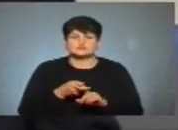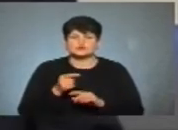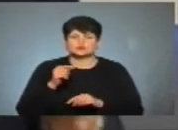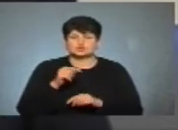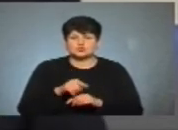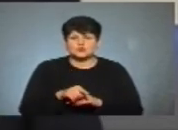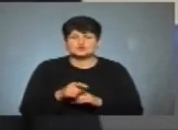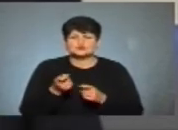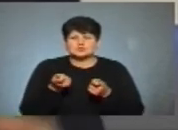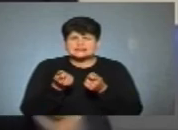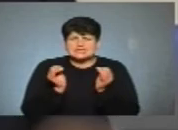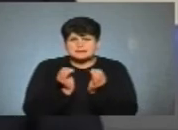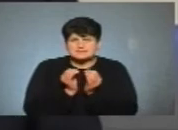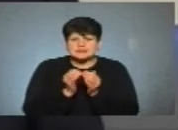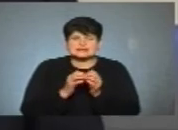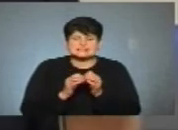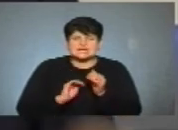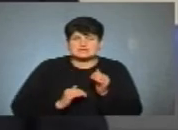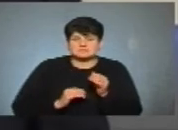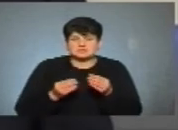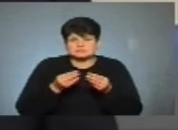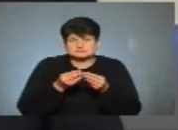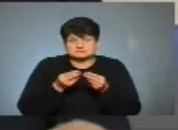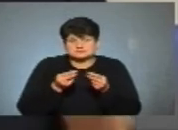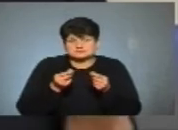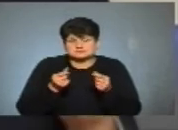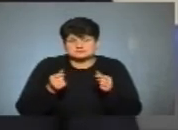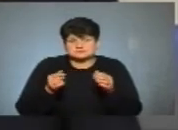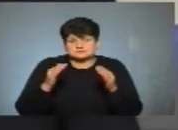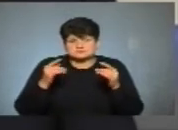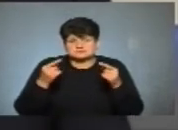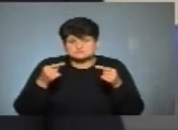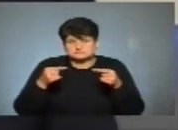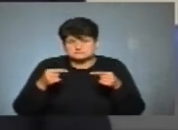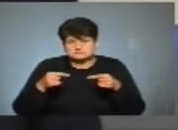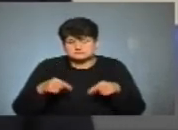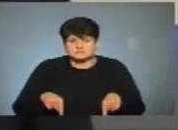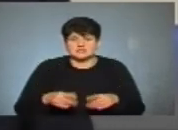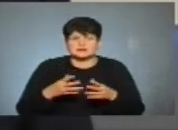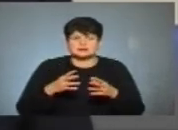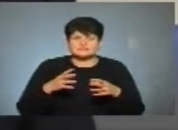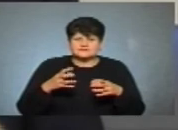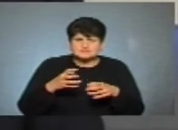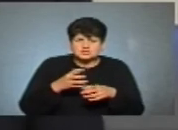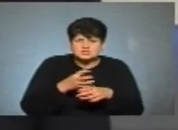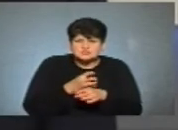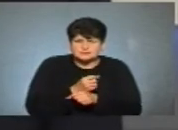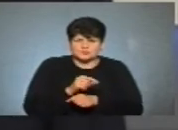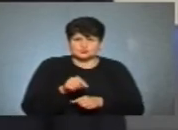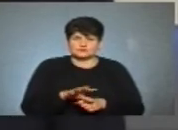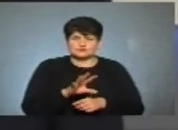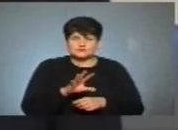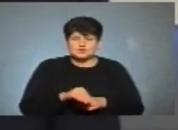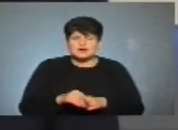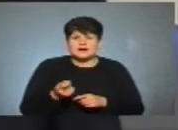що дрібний і середній бізнес просто тухне, просто останні сили, останні соки вижимають. А саме якраз